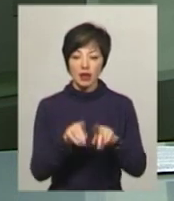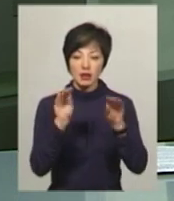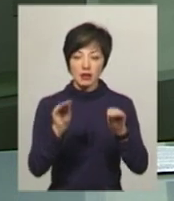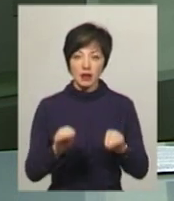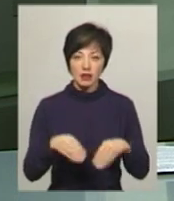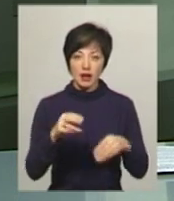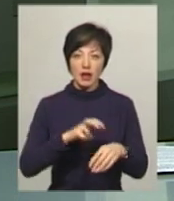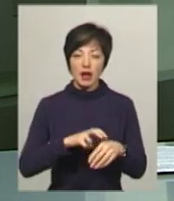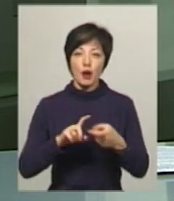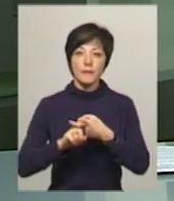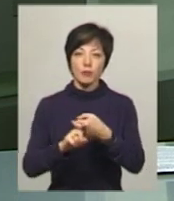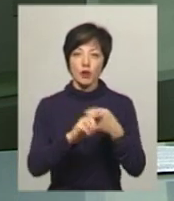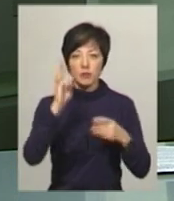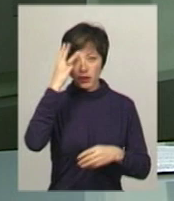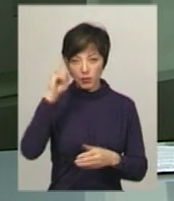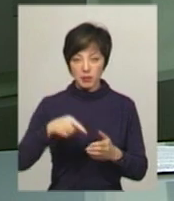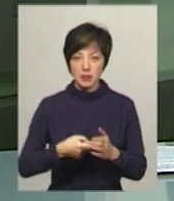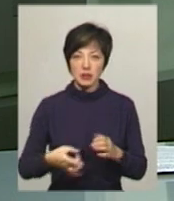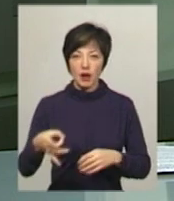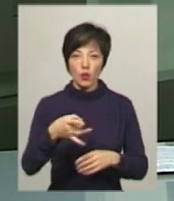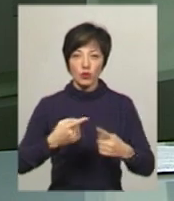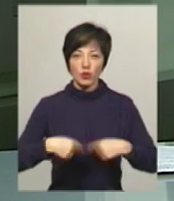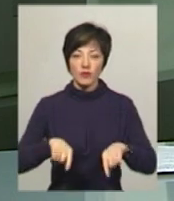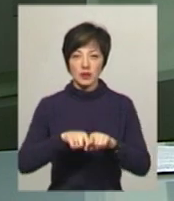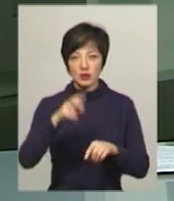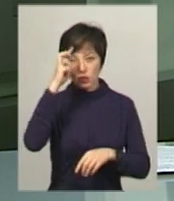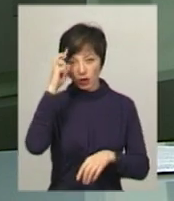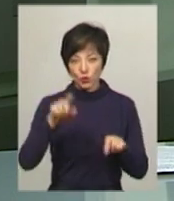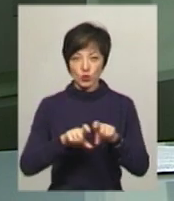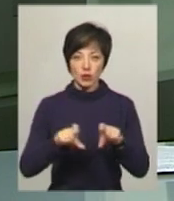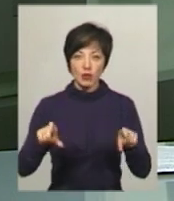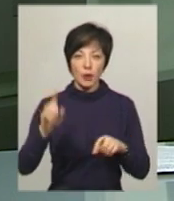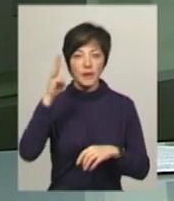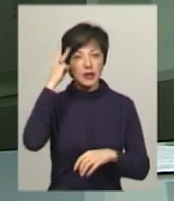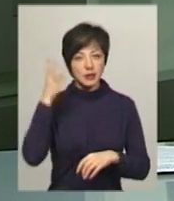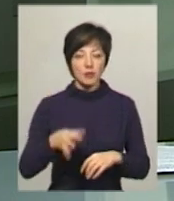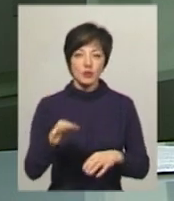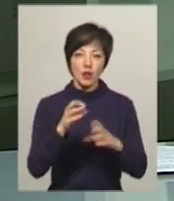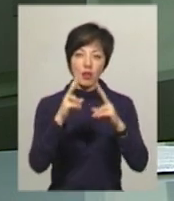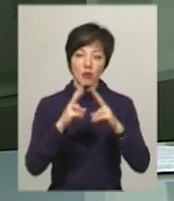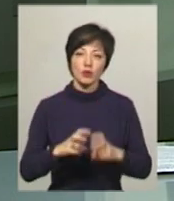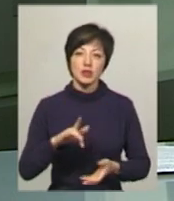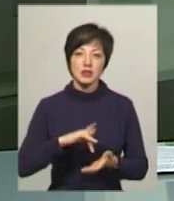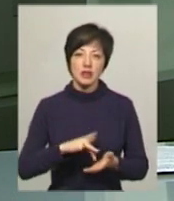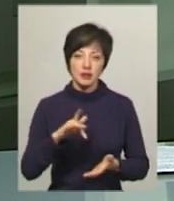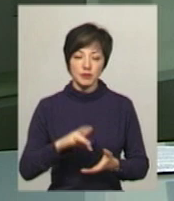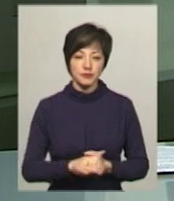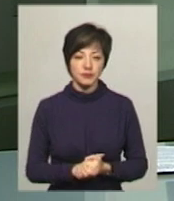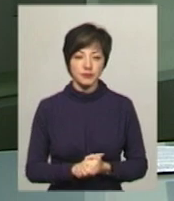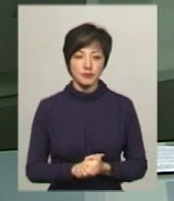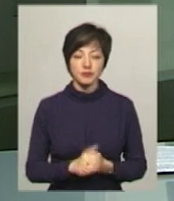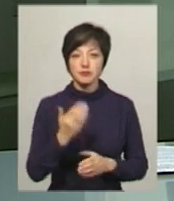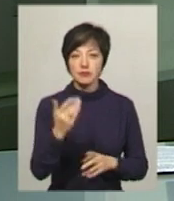наводить лікар-епідеміолог Хмельницького міськрайонного відділу Державної установи Хмельницький обласний лабораторний центр Любов Петерчук.